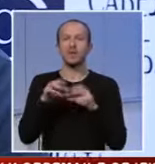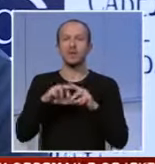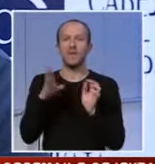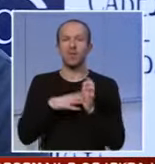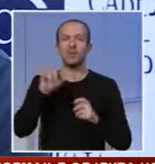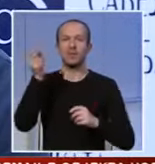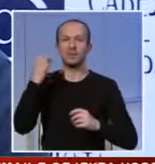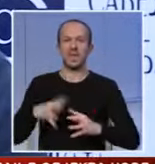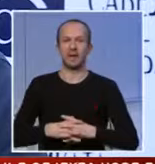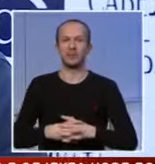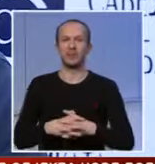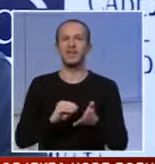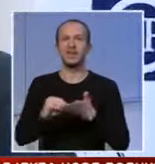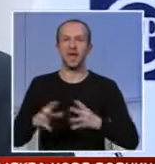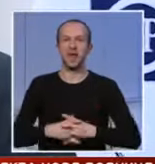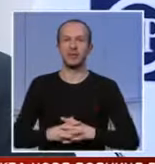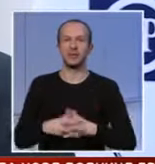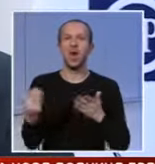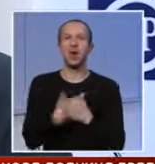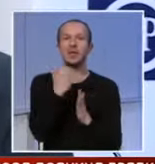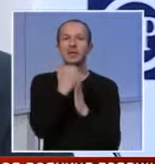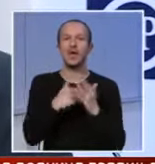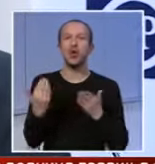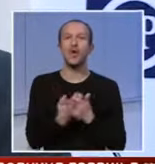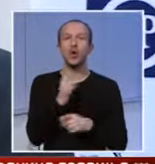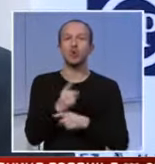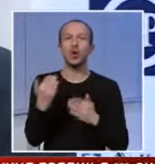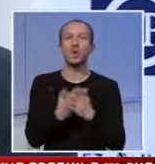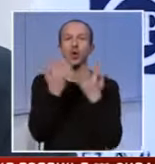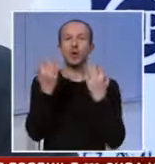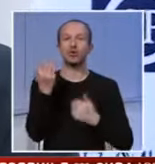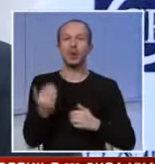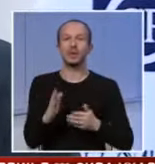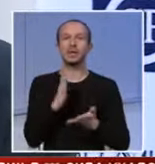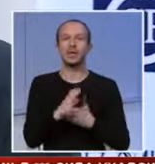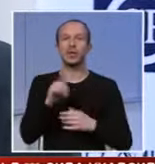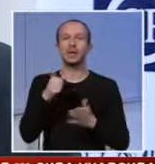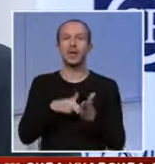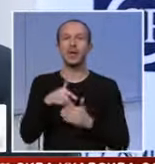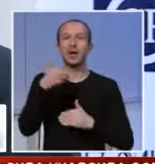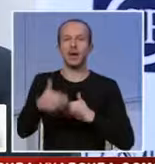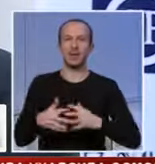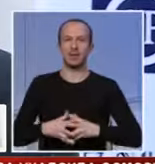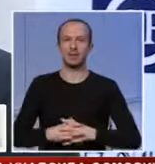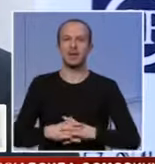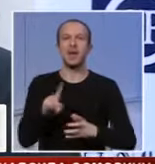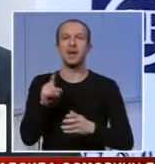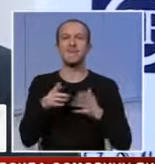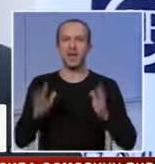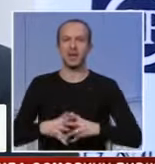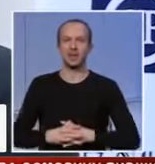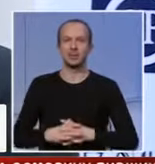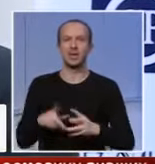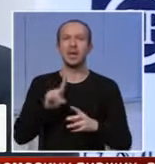Republike Srpske definisana. Novi zakon, nove odredbe, novi obračun plata su svakako jedan korak naprijed, ne velik,